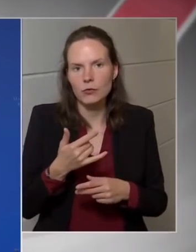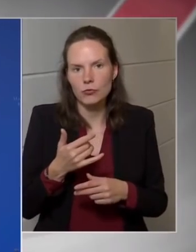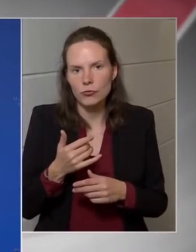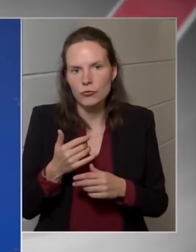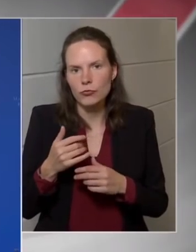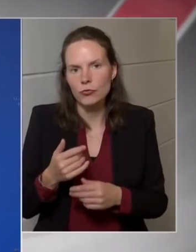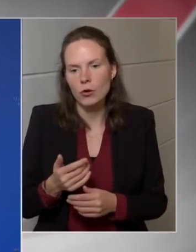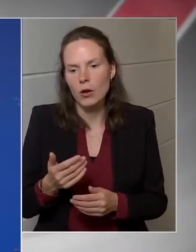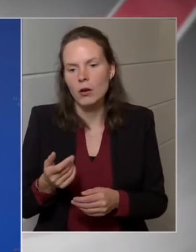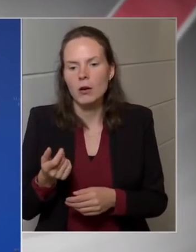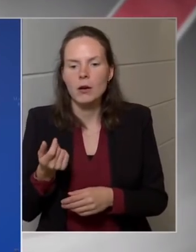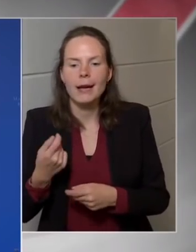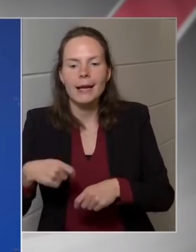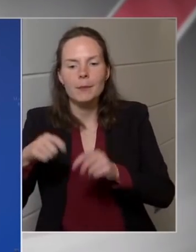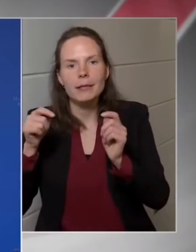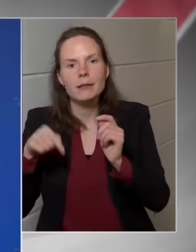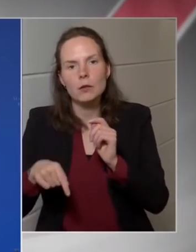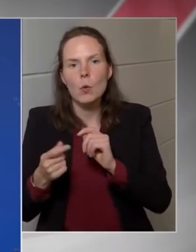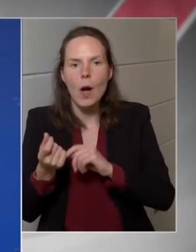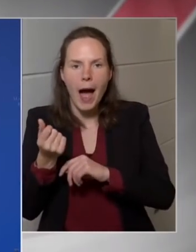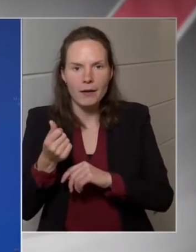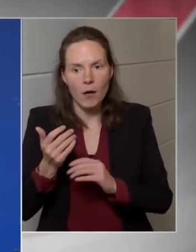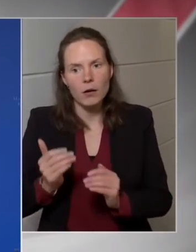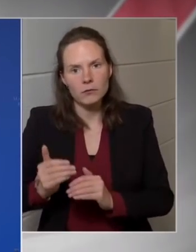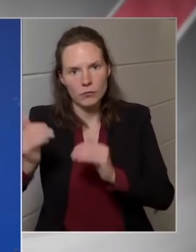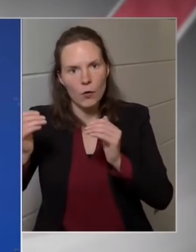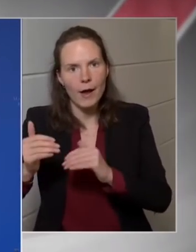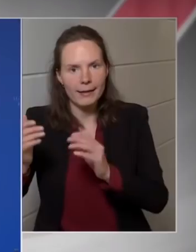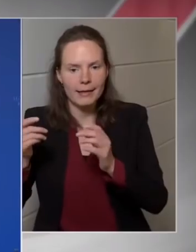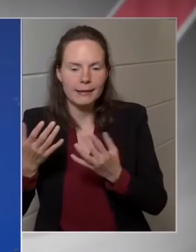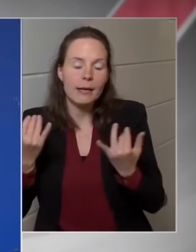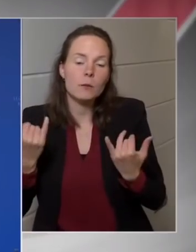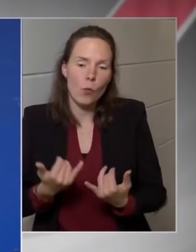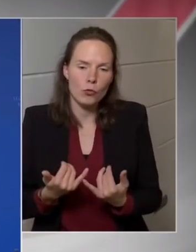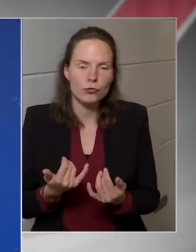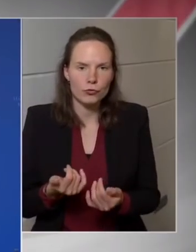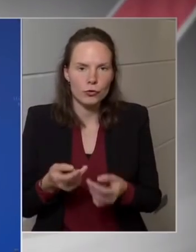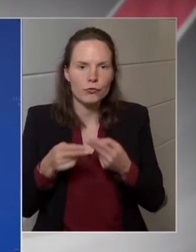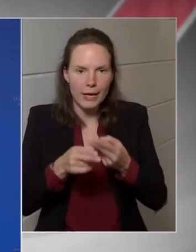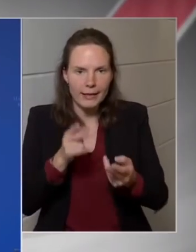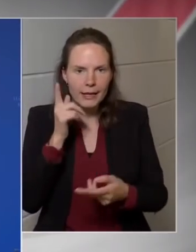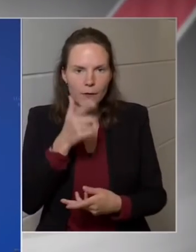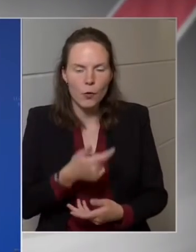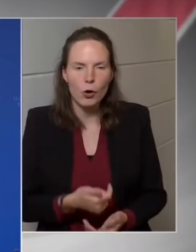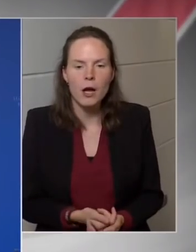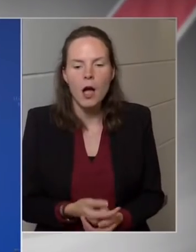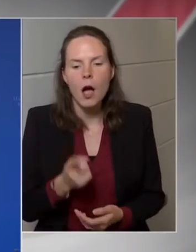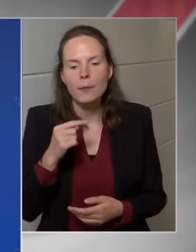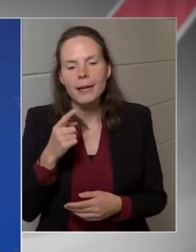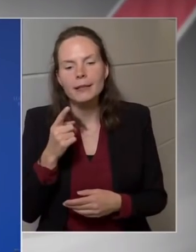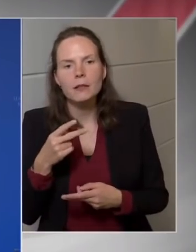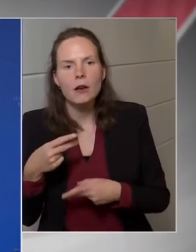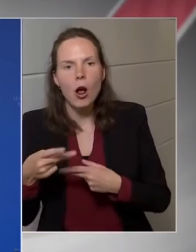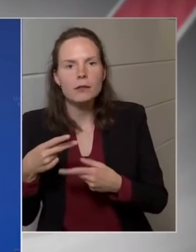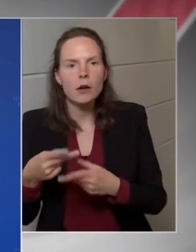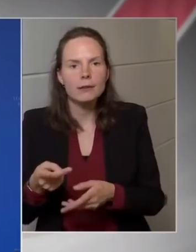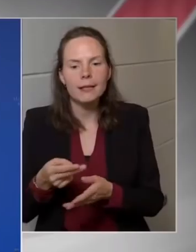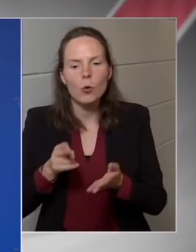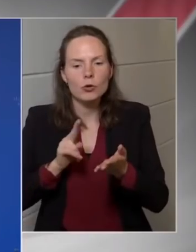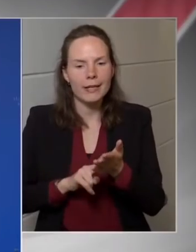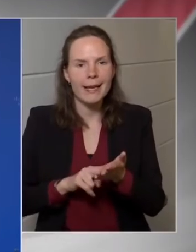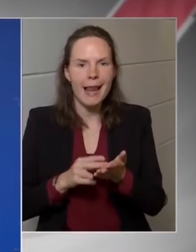alapanyagáragat, ilyen tekintetben ez segíteni fog. Ami a tranzakciós illetéket illeti, a tranzakciós illeték az